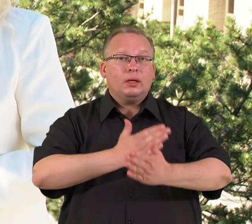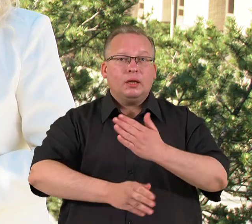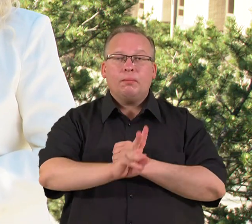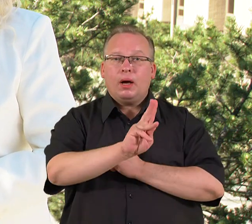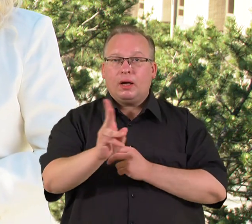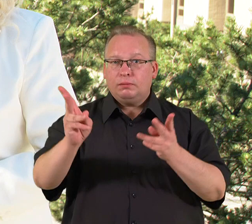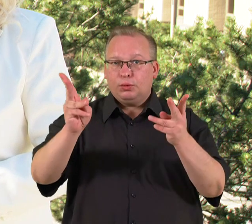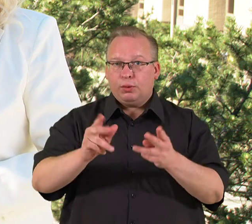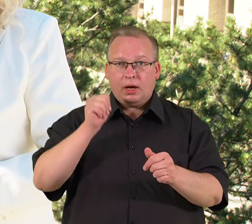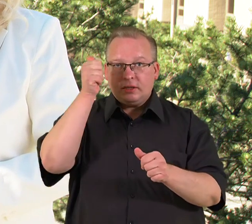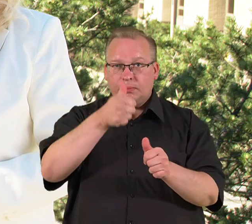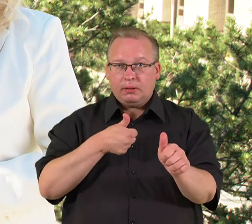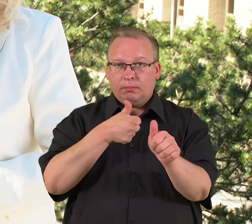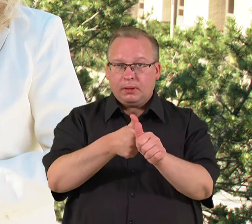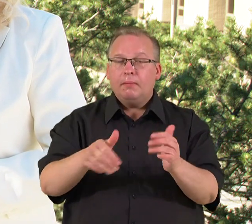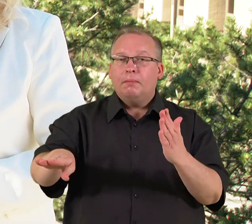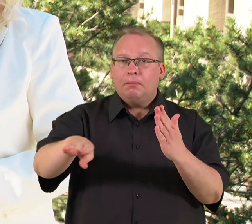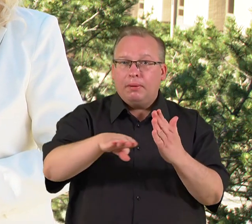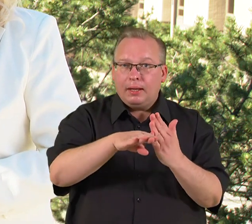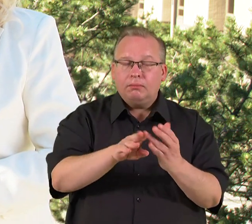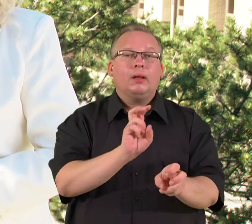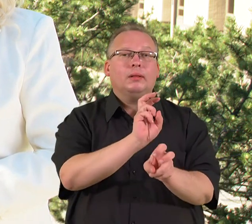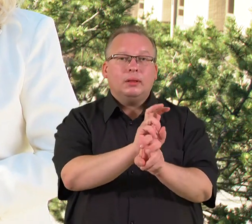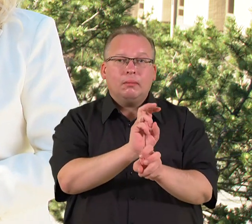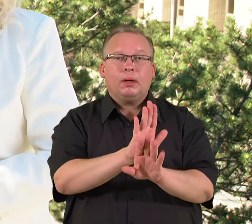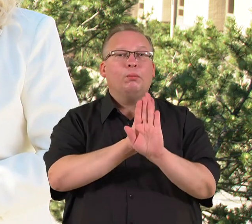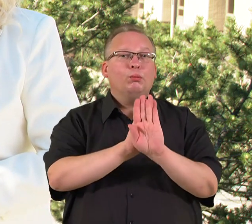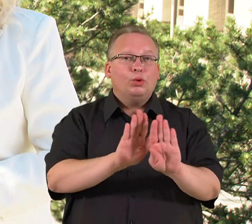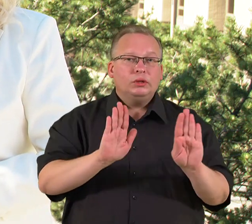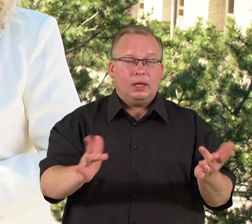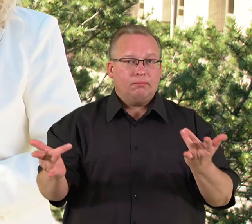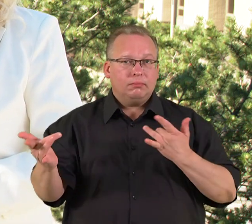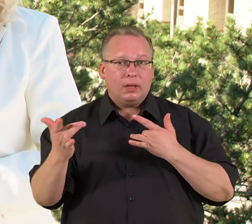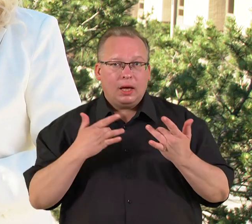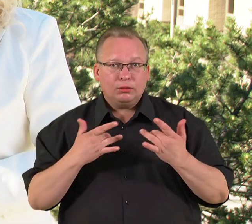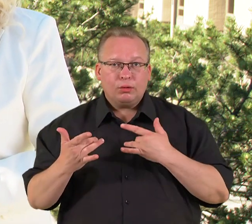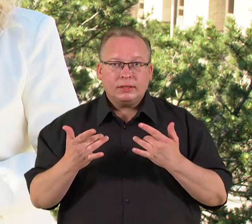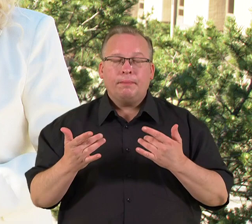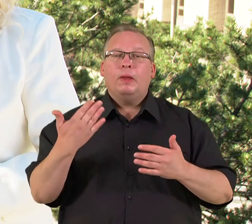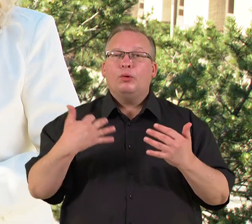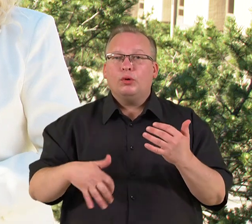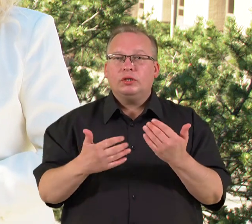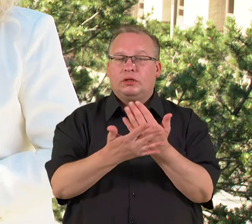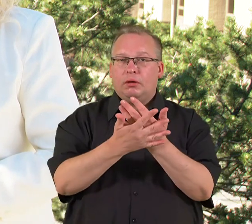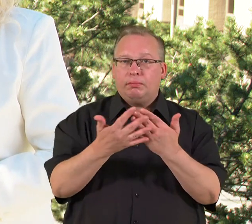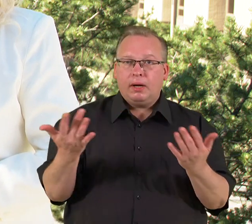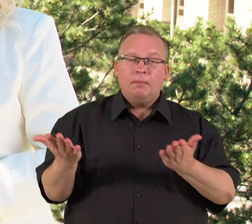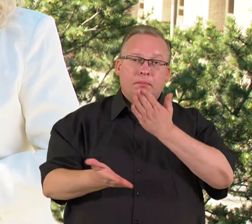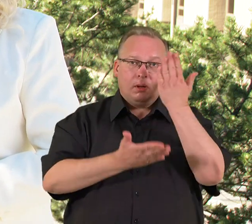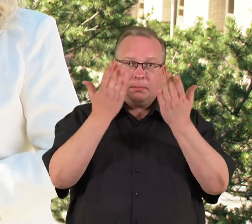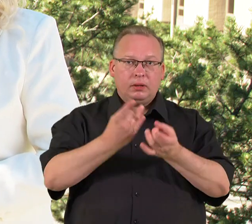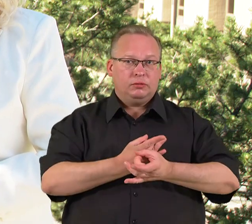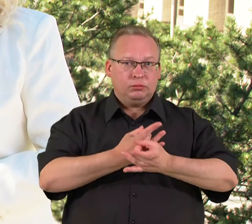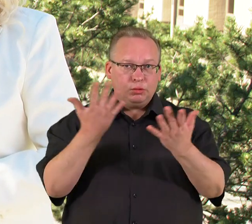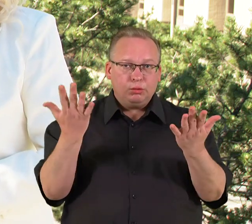kuriems reikalinga asmeninio asistento pagalba, lankydamiesi muziejose, teatruose, koncertuose ir kitose kultūros pramogų ar